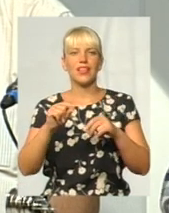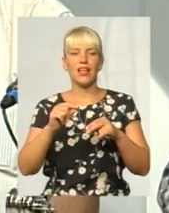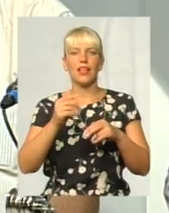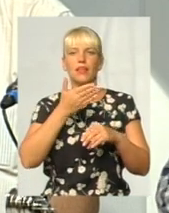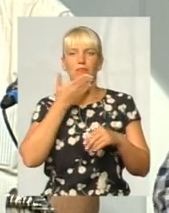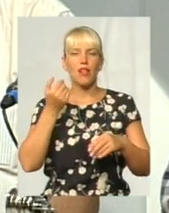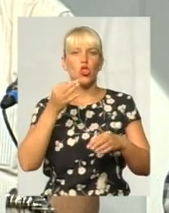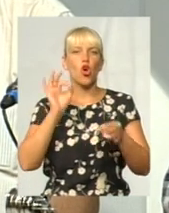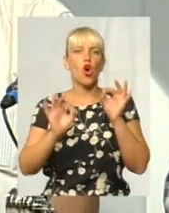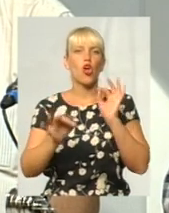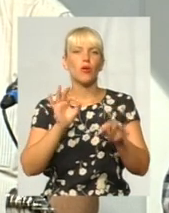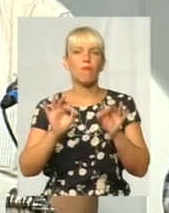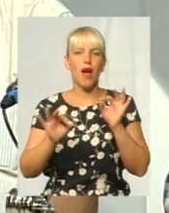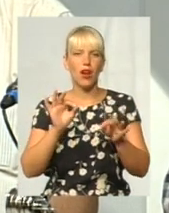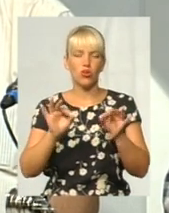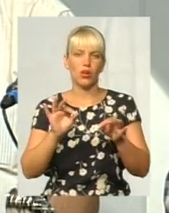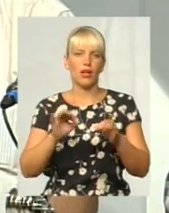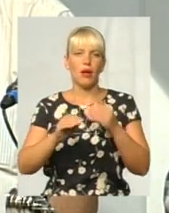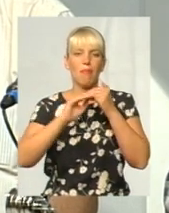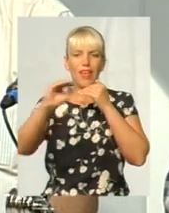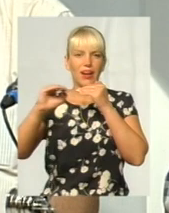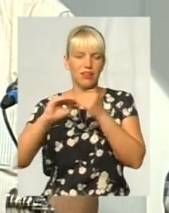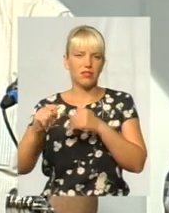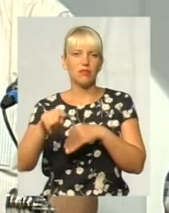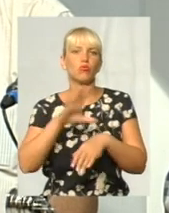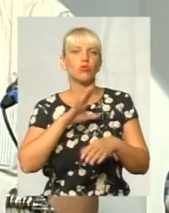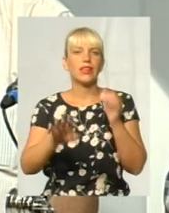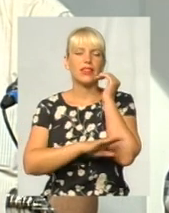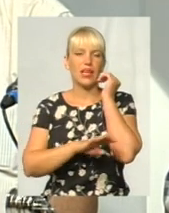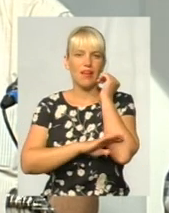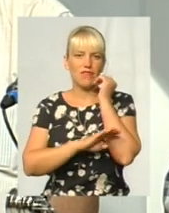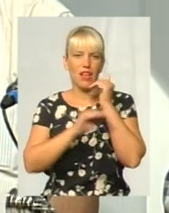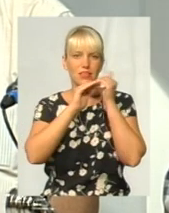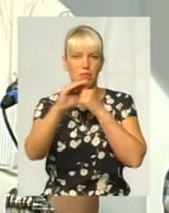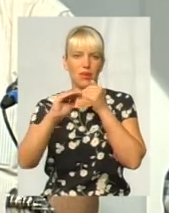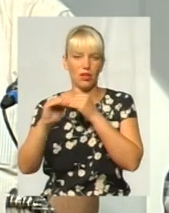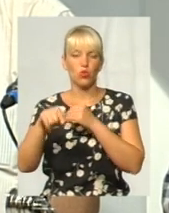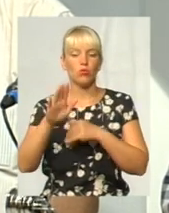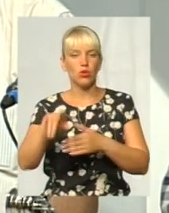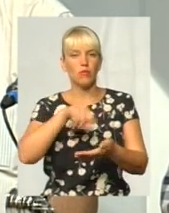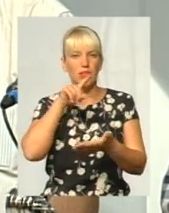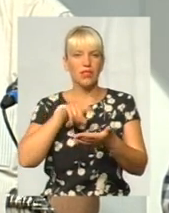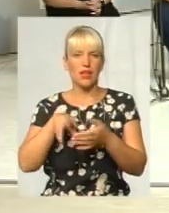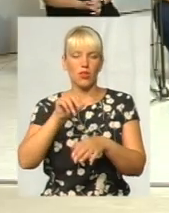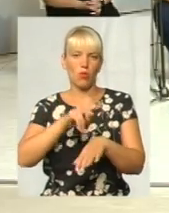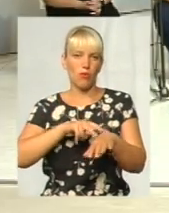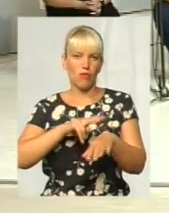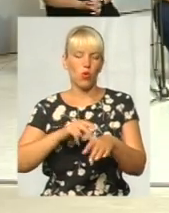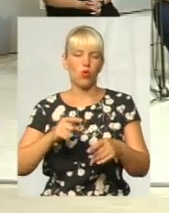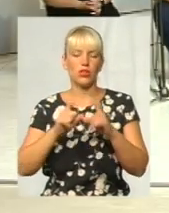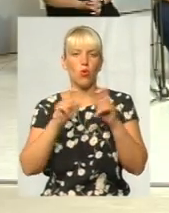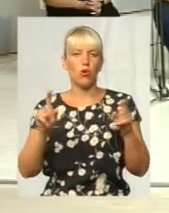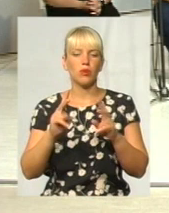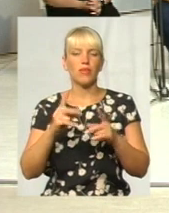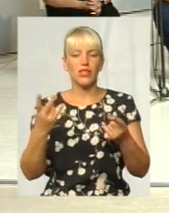перекриття. Ми відчували, що це дерев'яне перекриття. Тут, звичайно, питання буде до правоохоронних органів, які повинні чітко з'ясувати